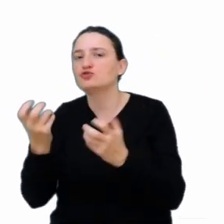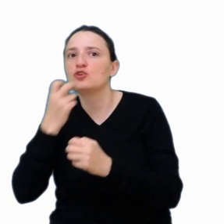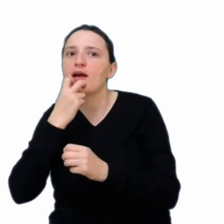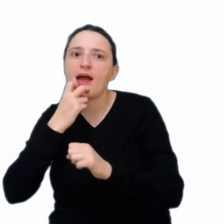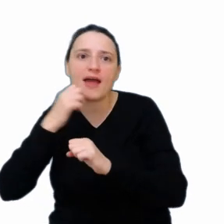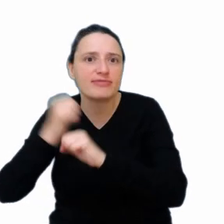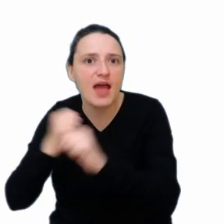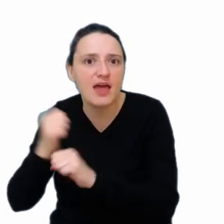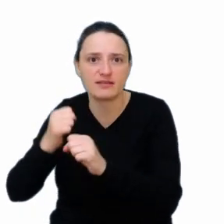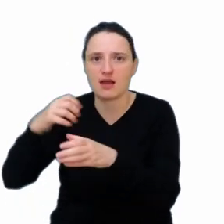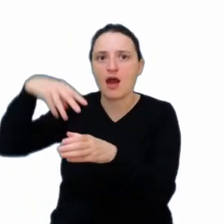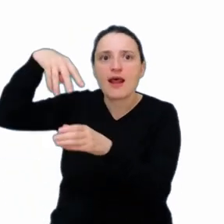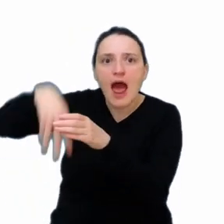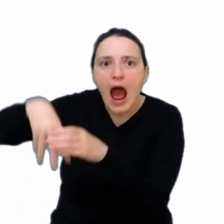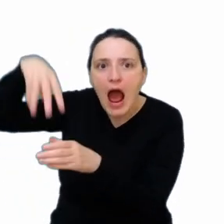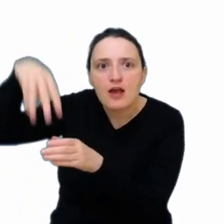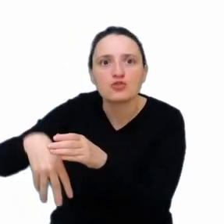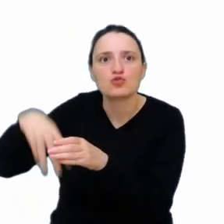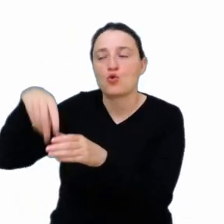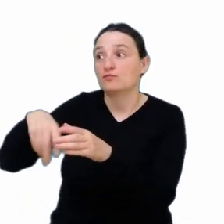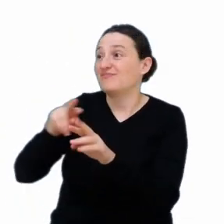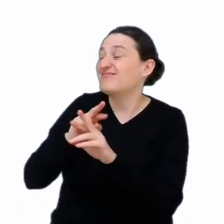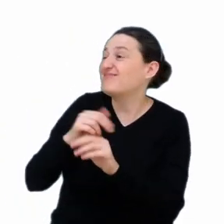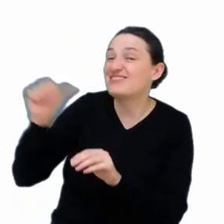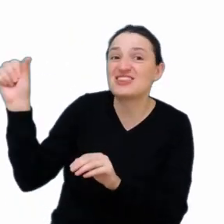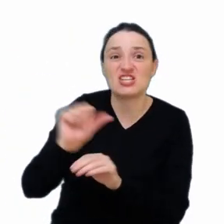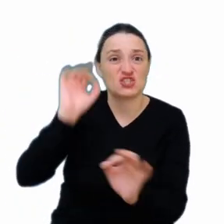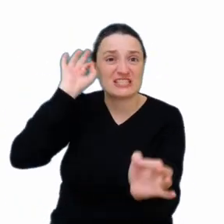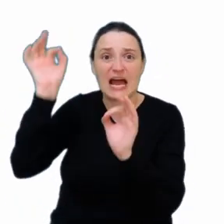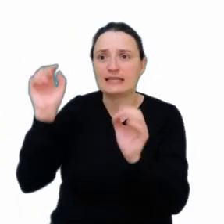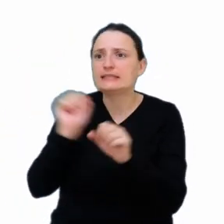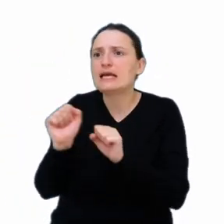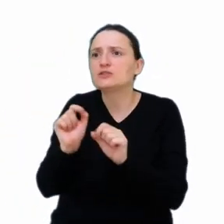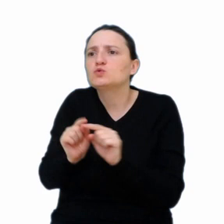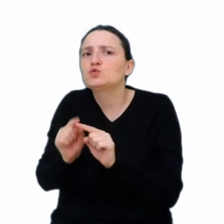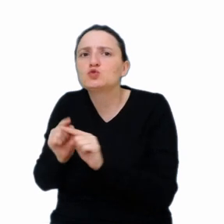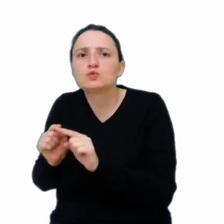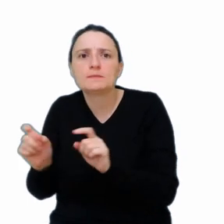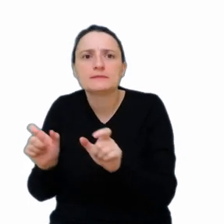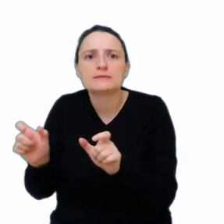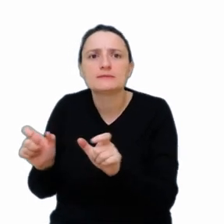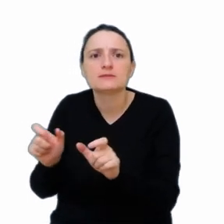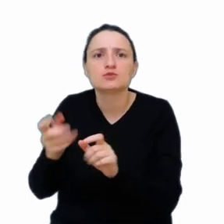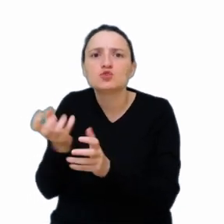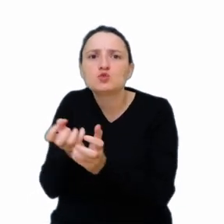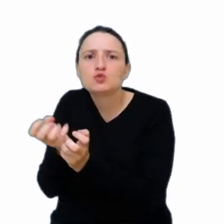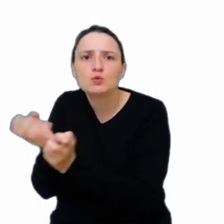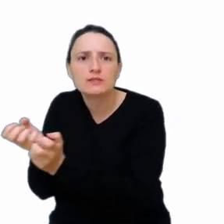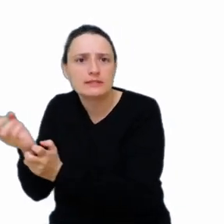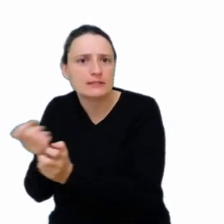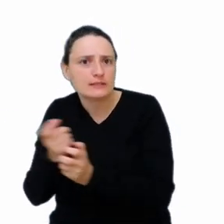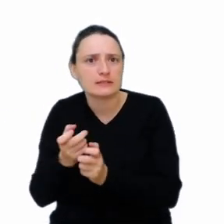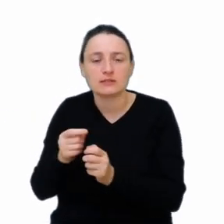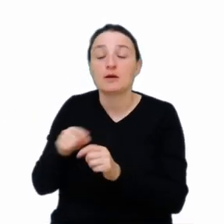mamy tysiące danych, które pozyskujemy z czujników. I ten system sterowania, ten regulator, który